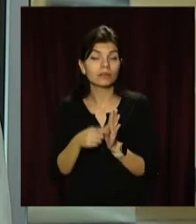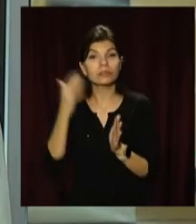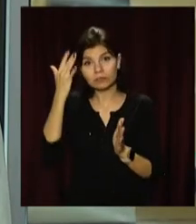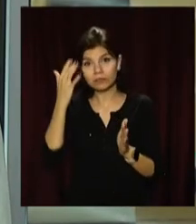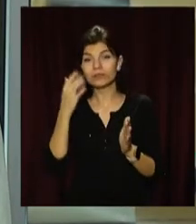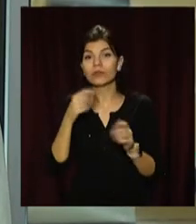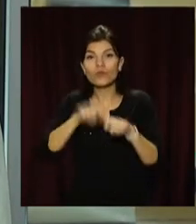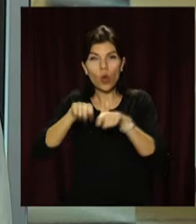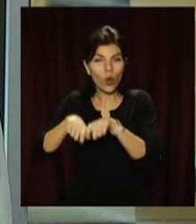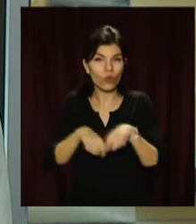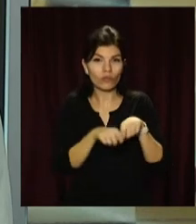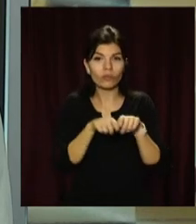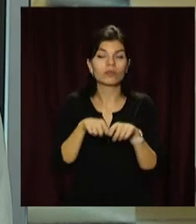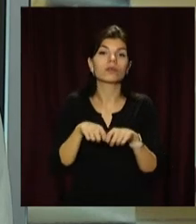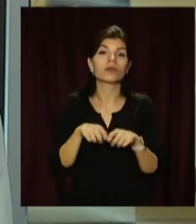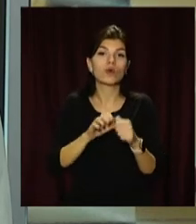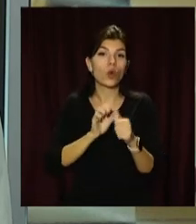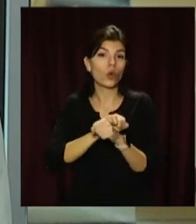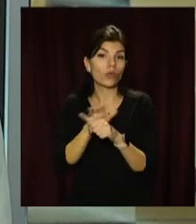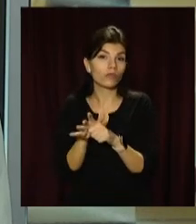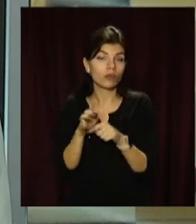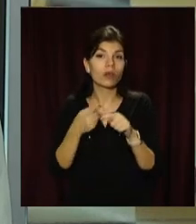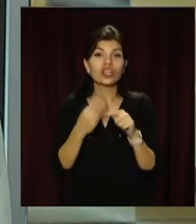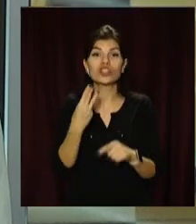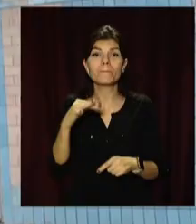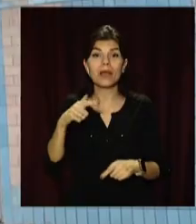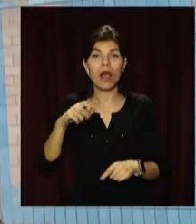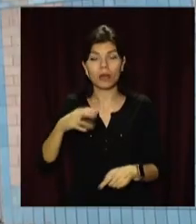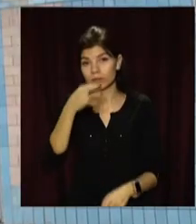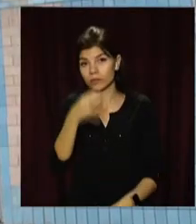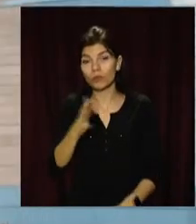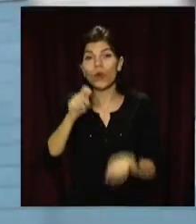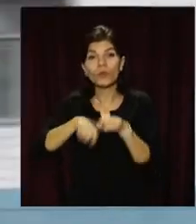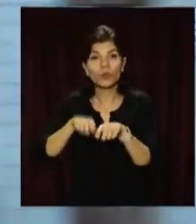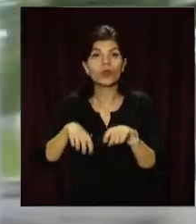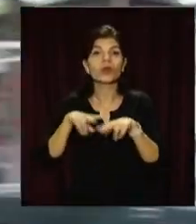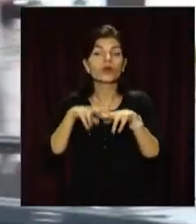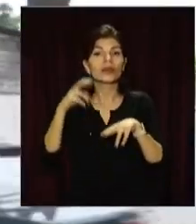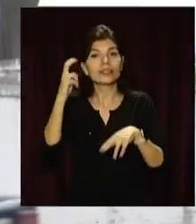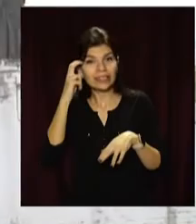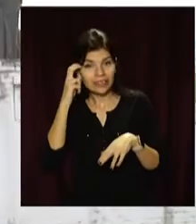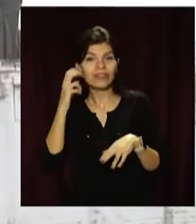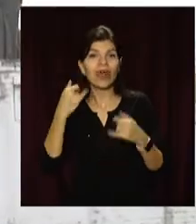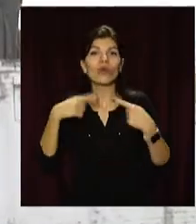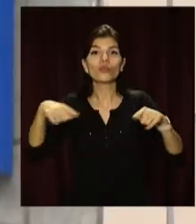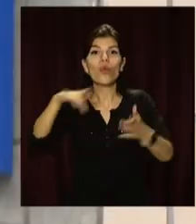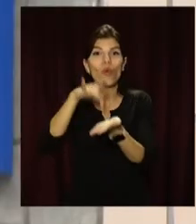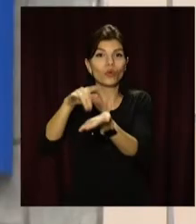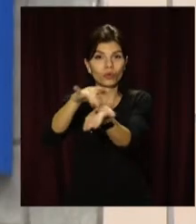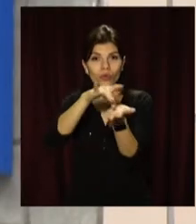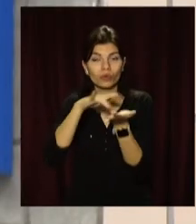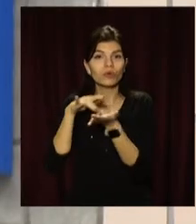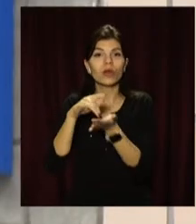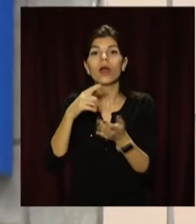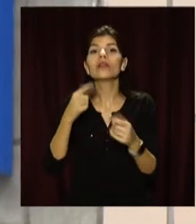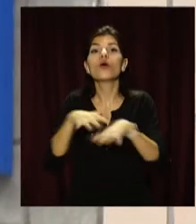масове тестування на ковід. Про це заявив прем'єр-міністр України Денис Шмигаль. Тестуватимуть жителі в столиці та інших обласних центрів та міст